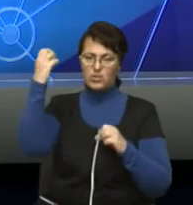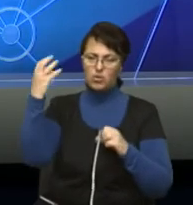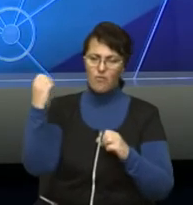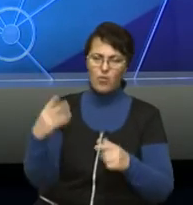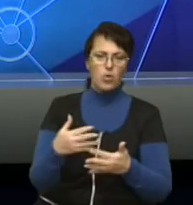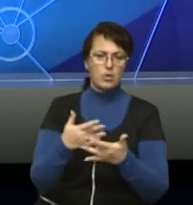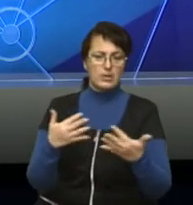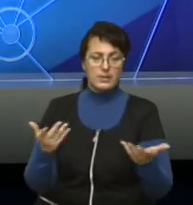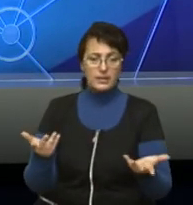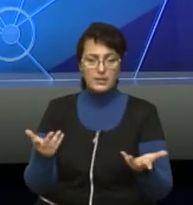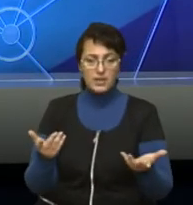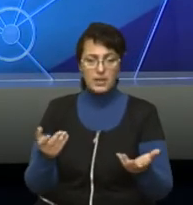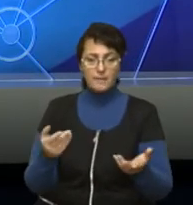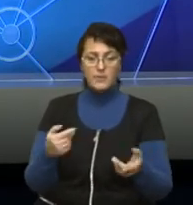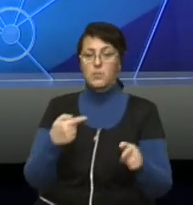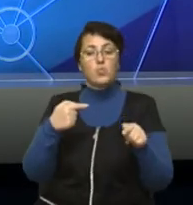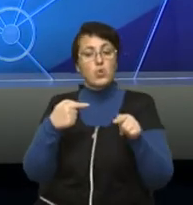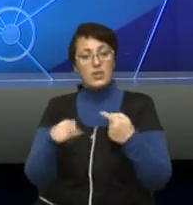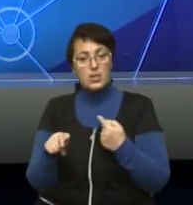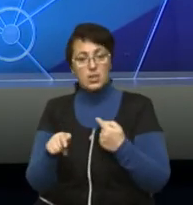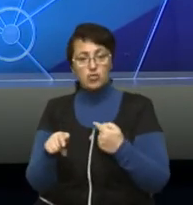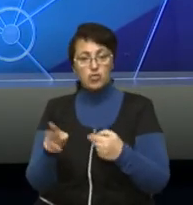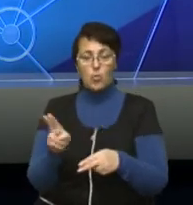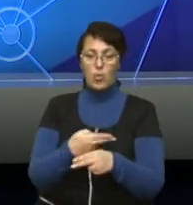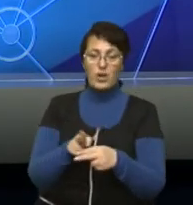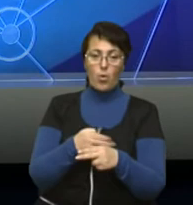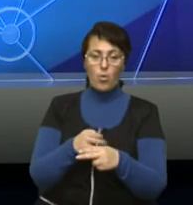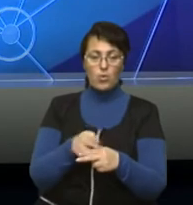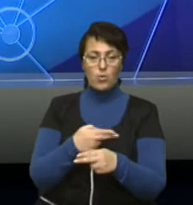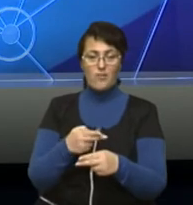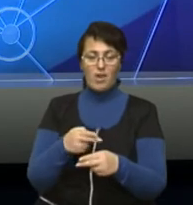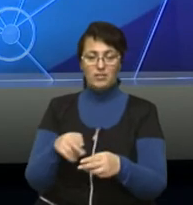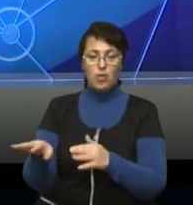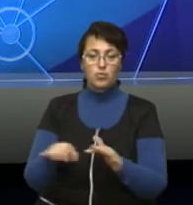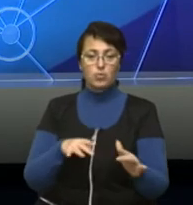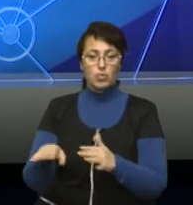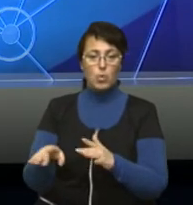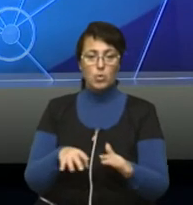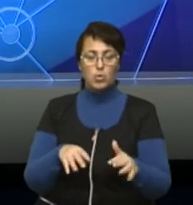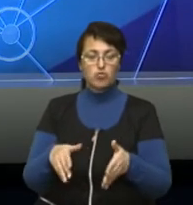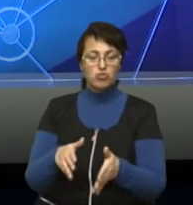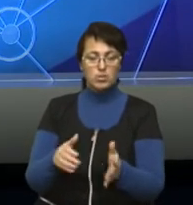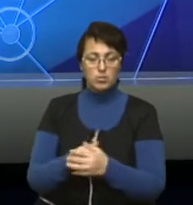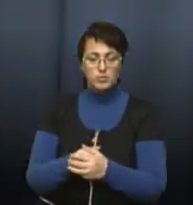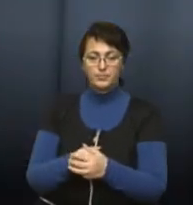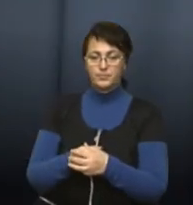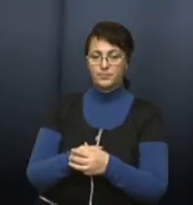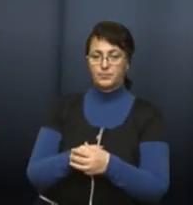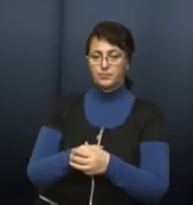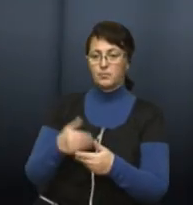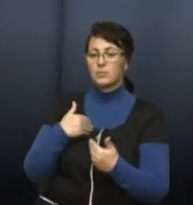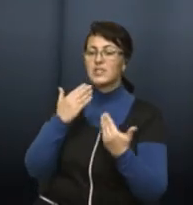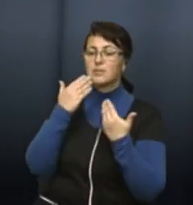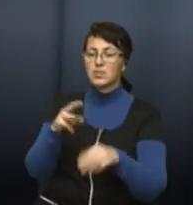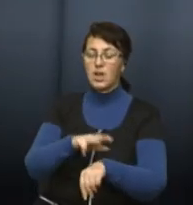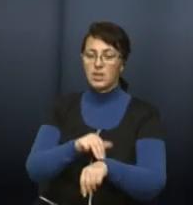'єкти, чи в інший спосіб регулювати на даній ділянці дорожнього руху. Про центральну частину міста ми запитали у нашої поліції,